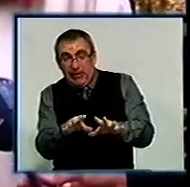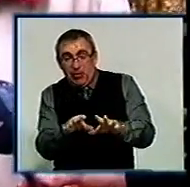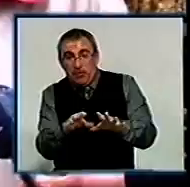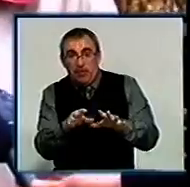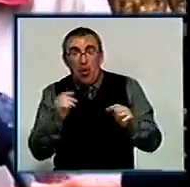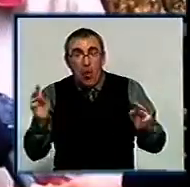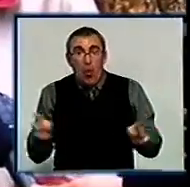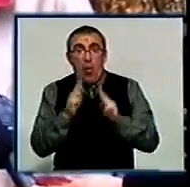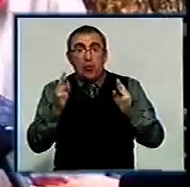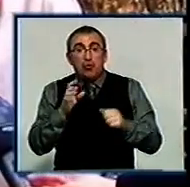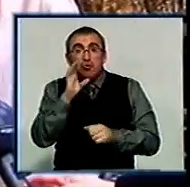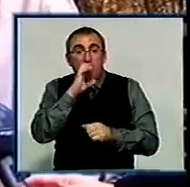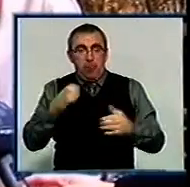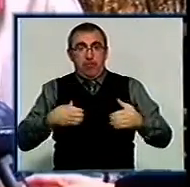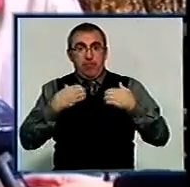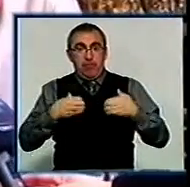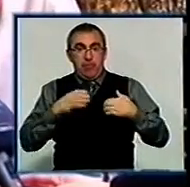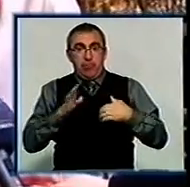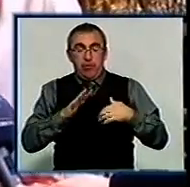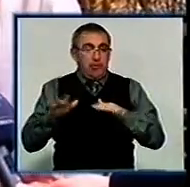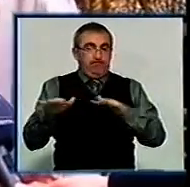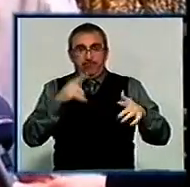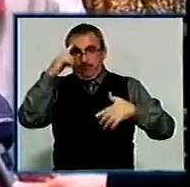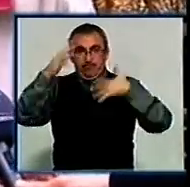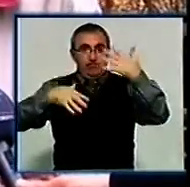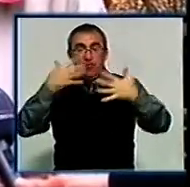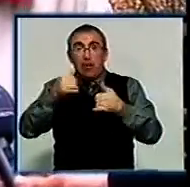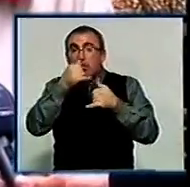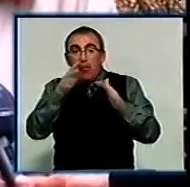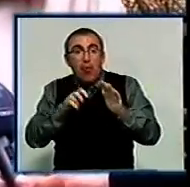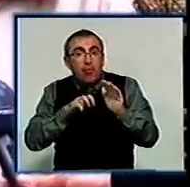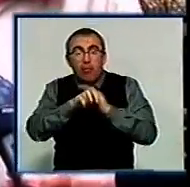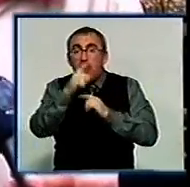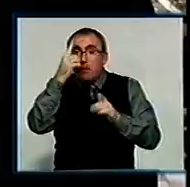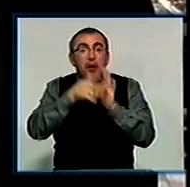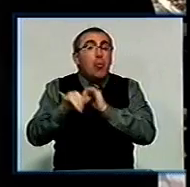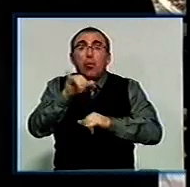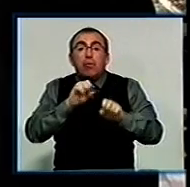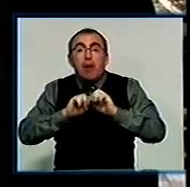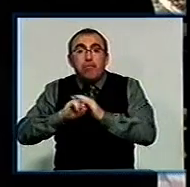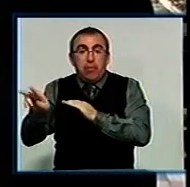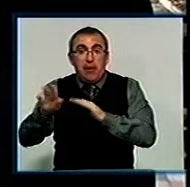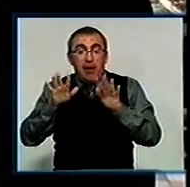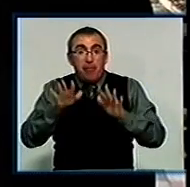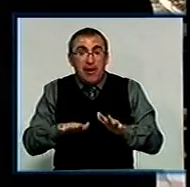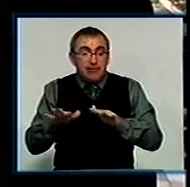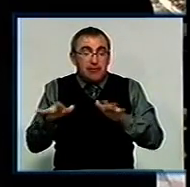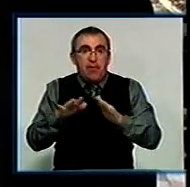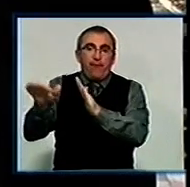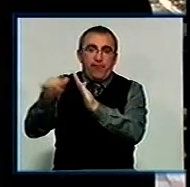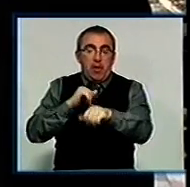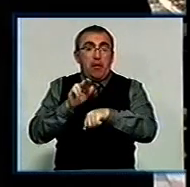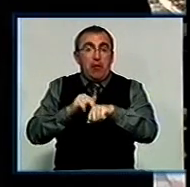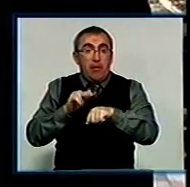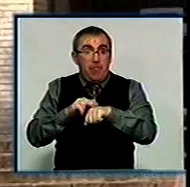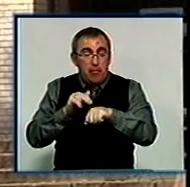ну, вогонь. І собаки бояться, вони були дезорієнтовані. Вони не змогли вискочити, вони не зрозуміли, куди біжати. На місце подій викликали міліцію.